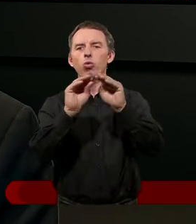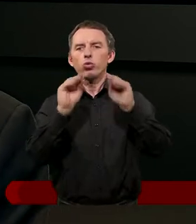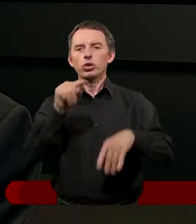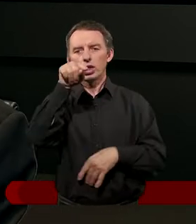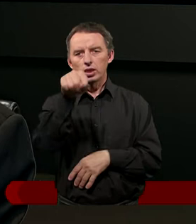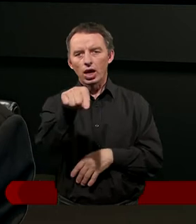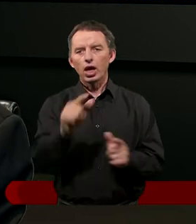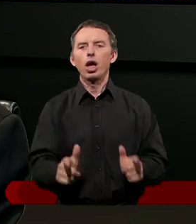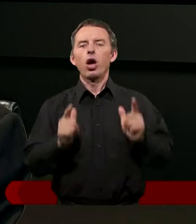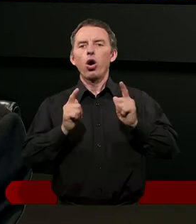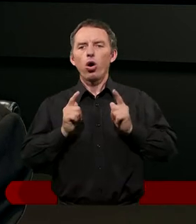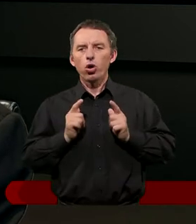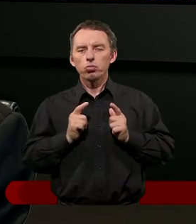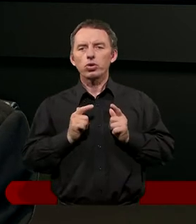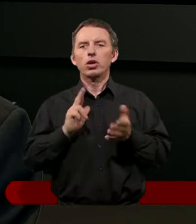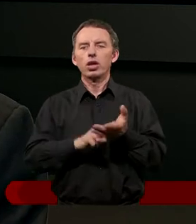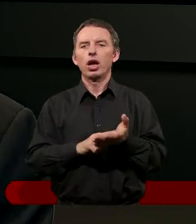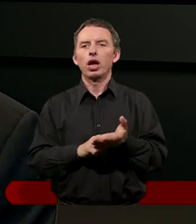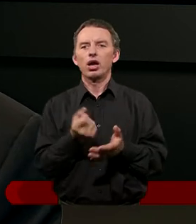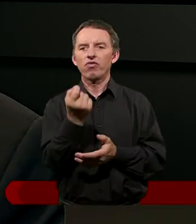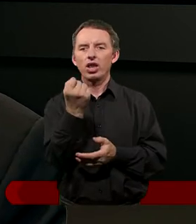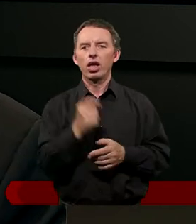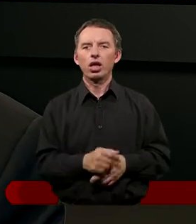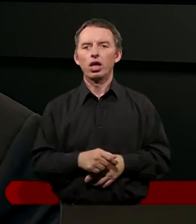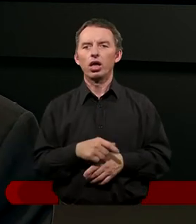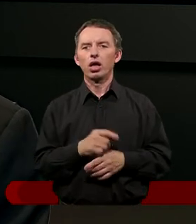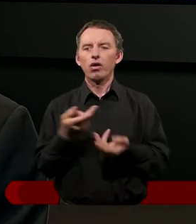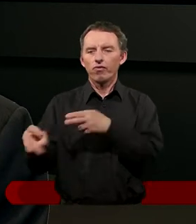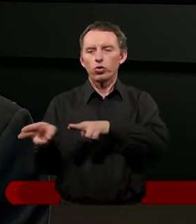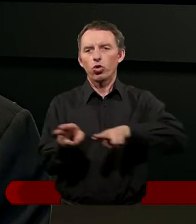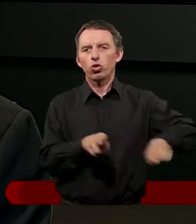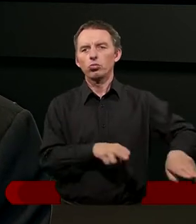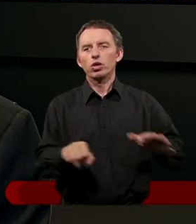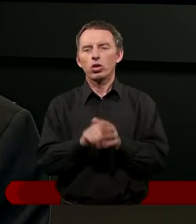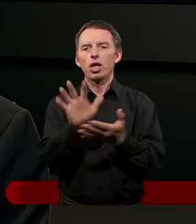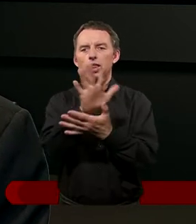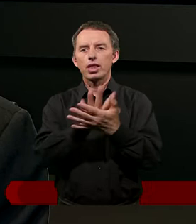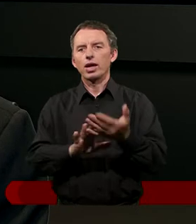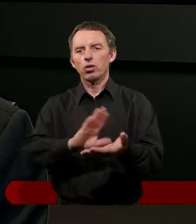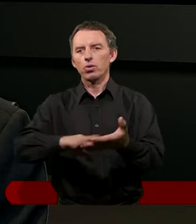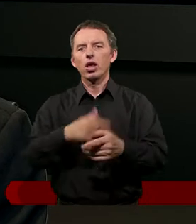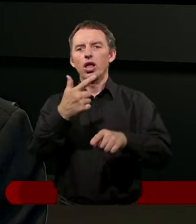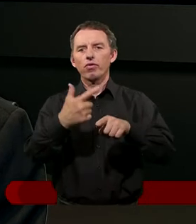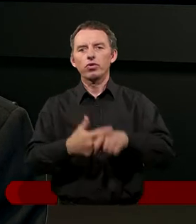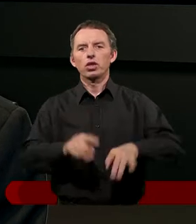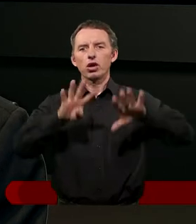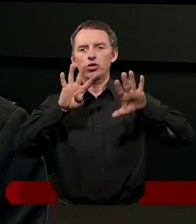odpoczywania właściwego? Wróćmy do tekstu biblijnego, do 29